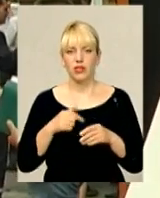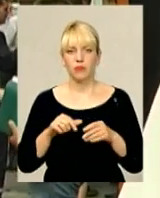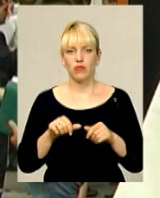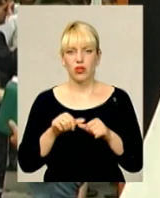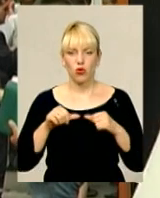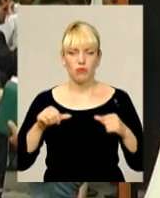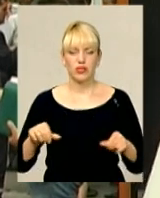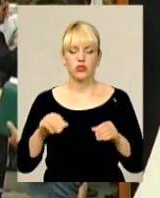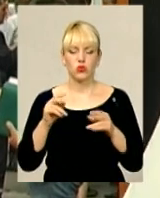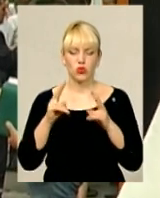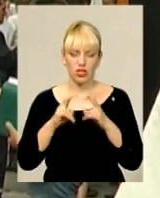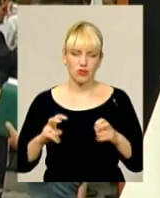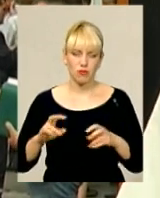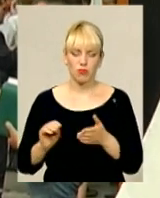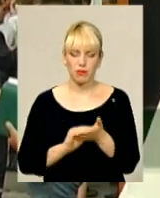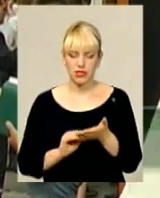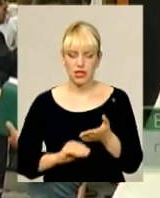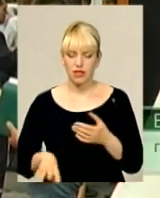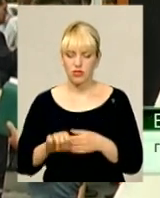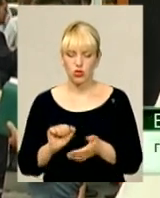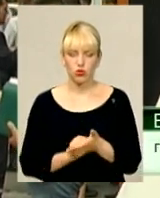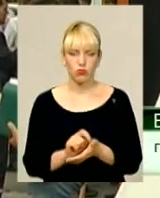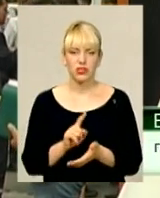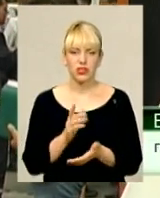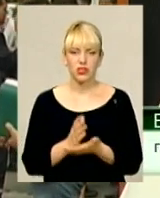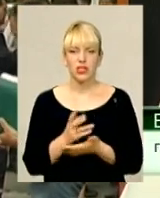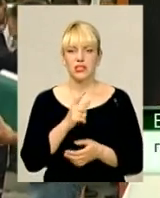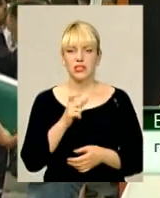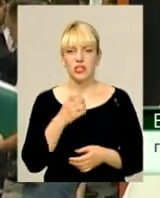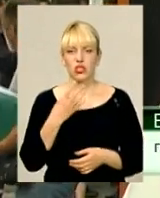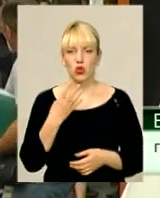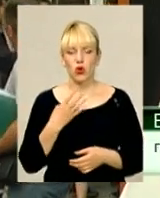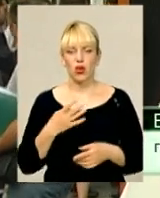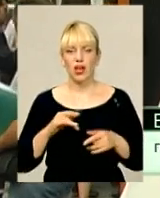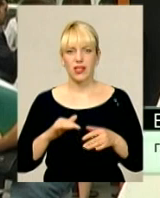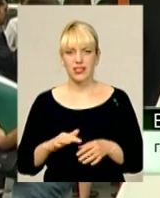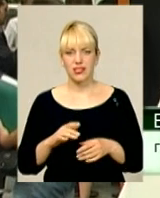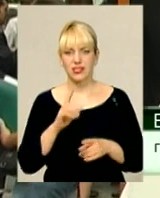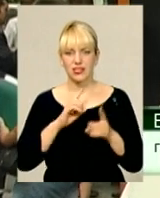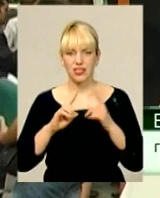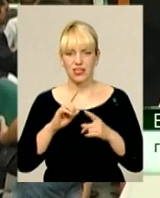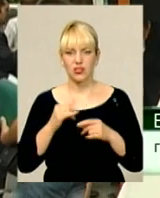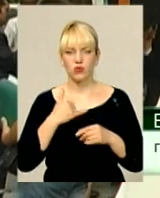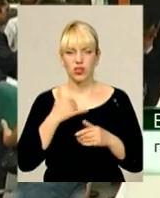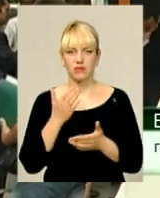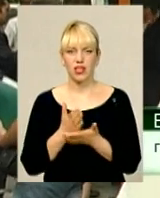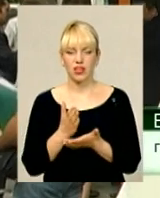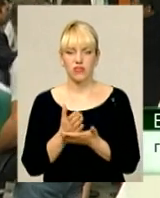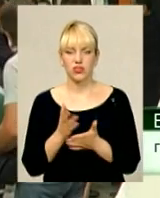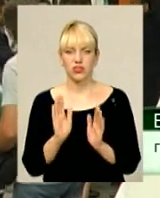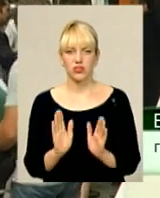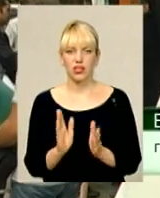переписали повністю всі документи, які є, але з 40 дієї сесії в Согринівецькійській раді у нас наявності є